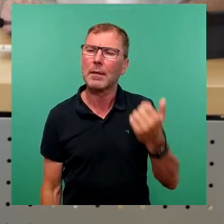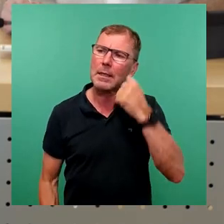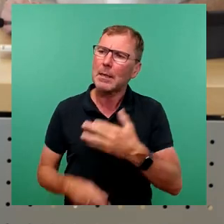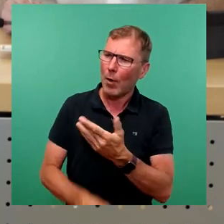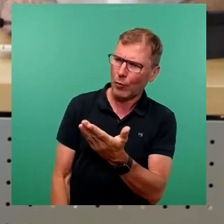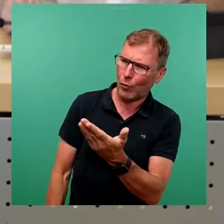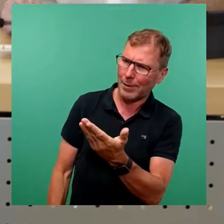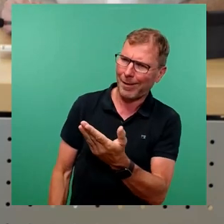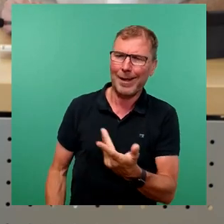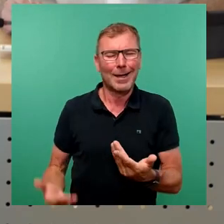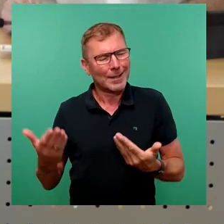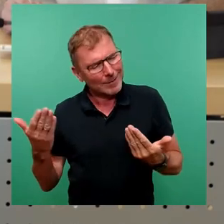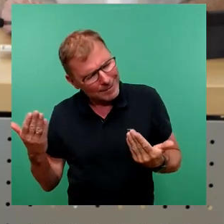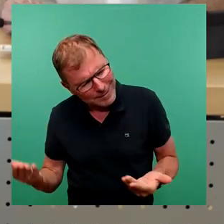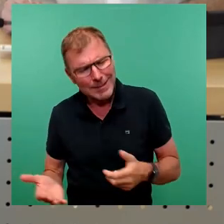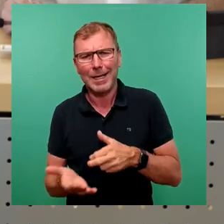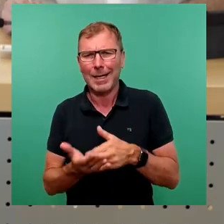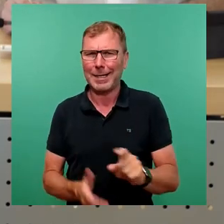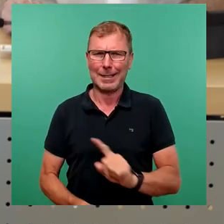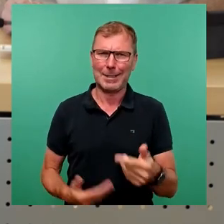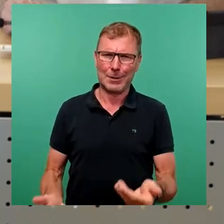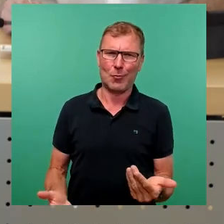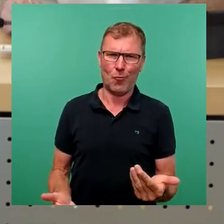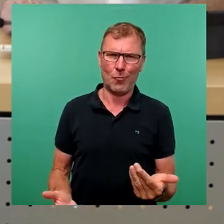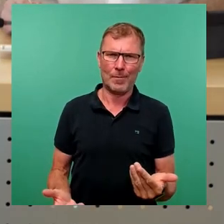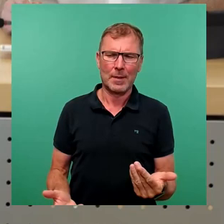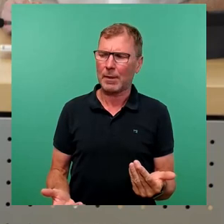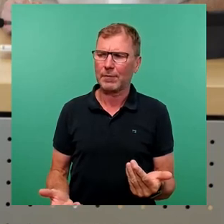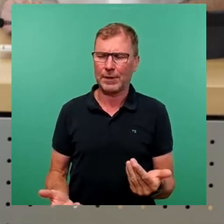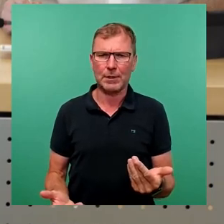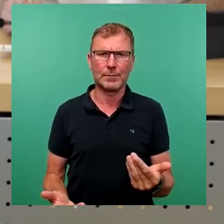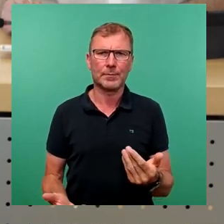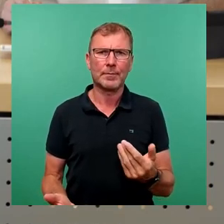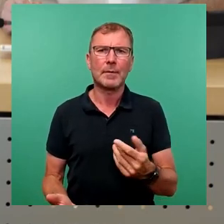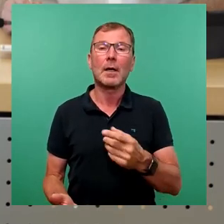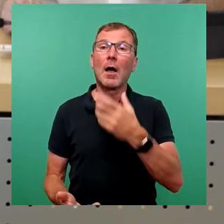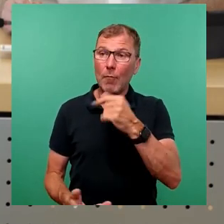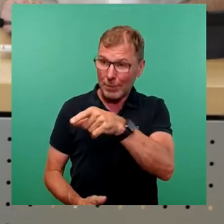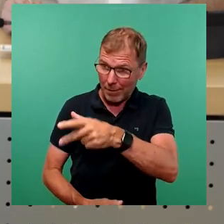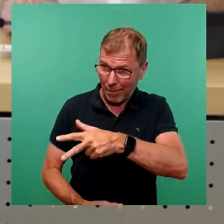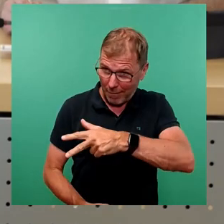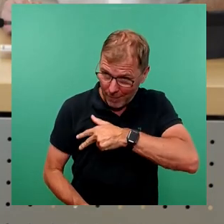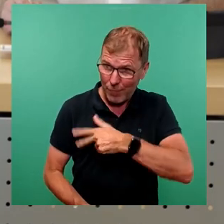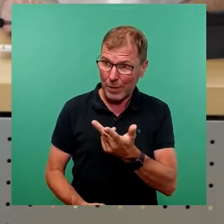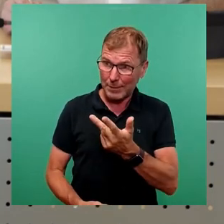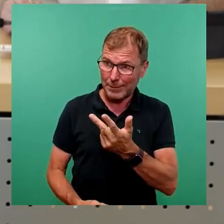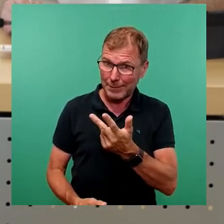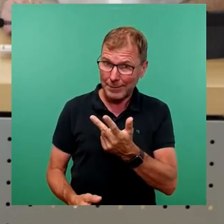kann ja wirklich nicht euer Ernst sein. Wollt ihr denn wirklich als